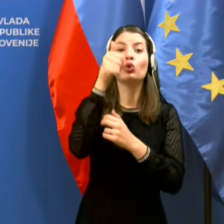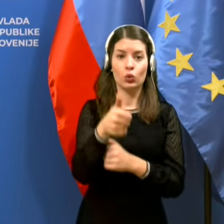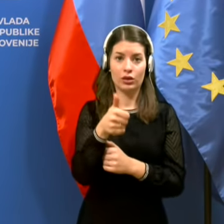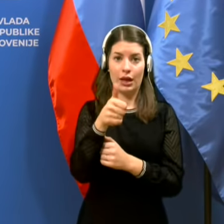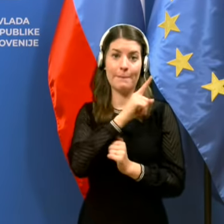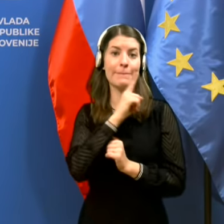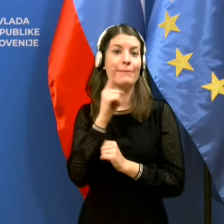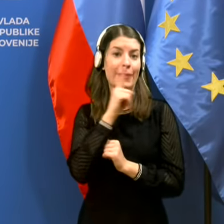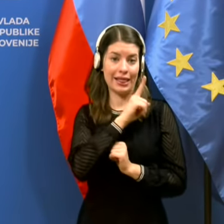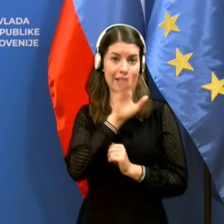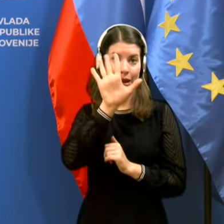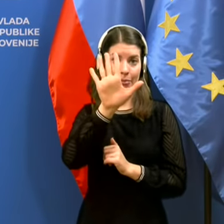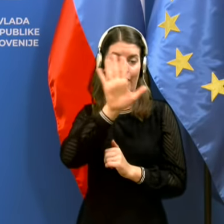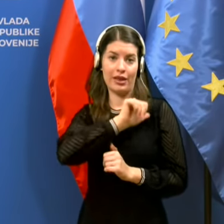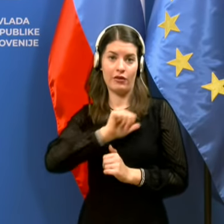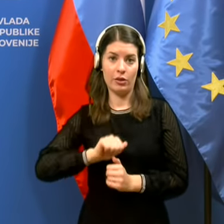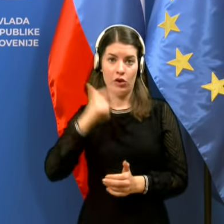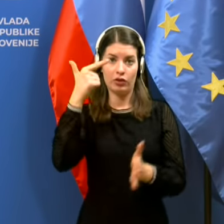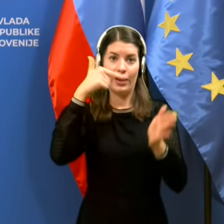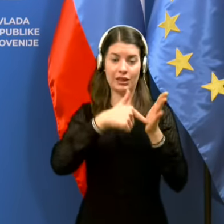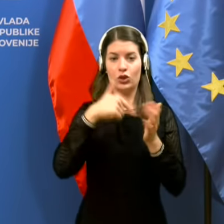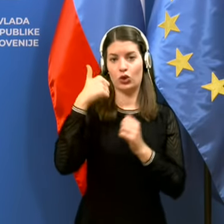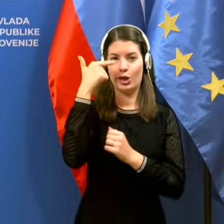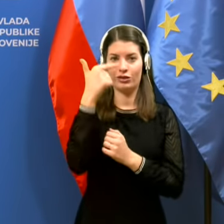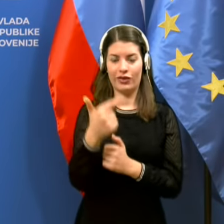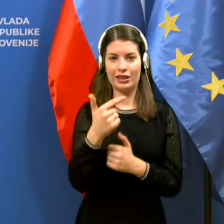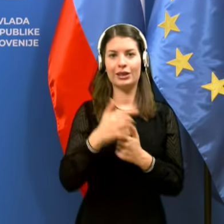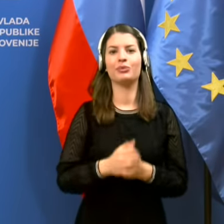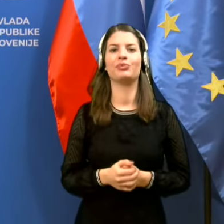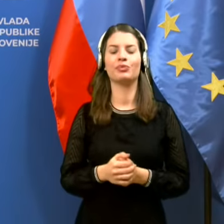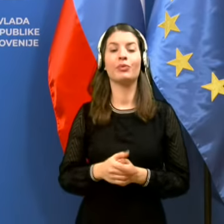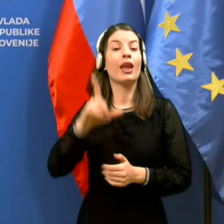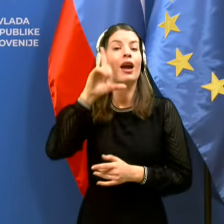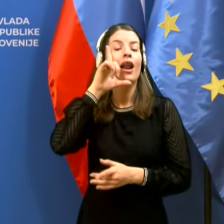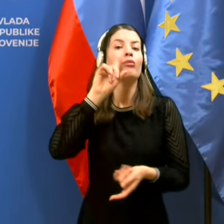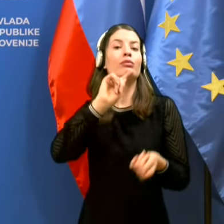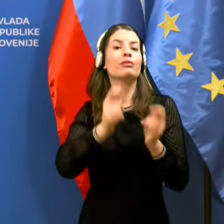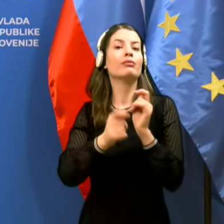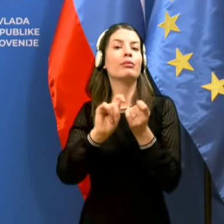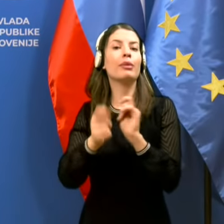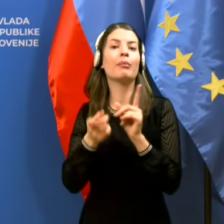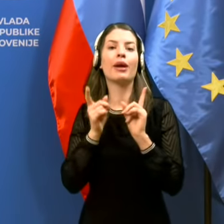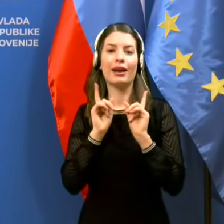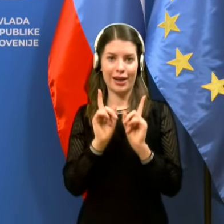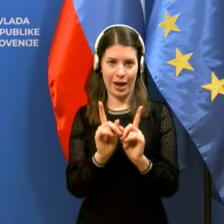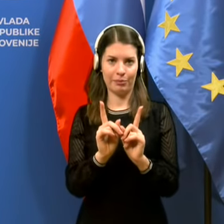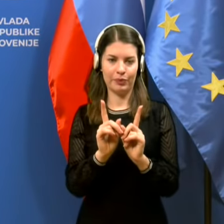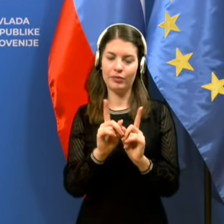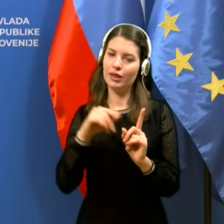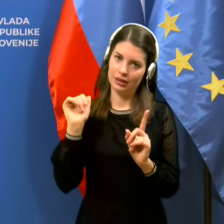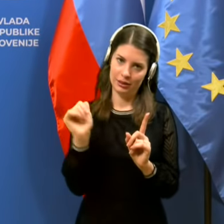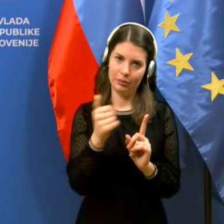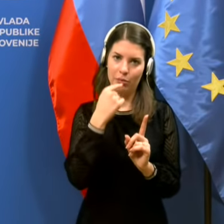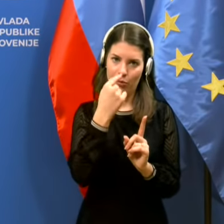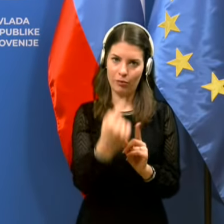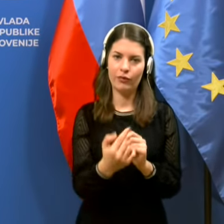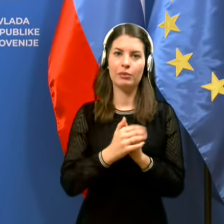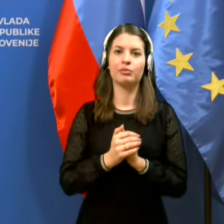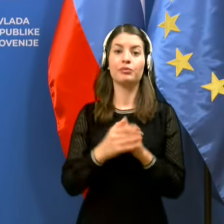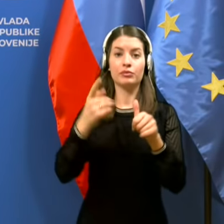petek, 5. februja 2021. Glavne spremembe pa so, da še enkrat morda ponovim.